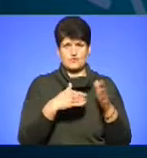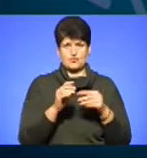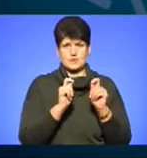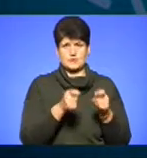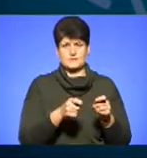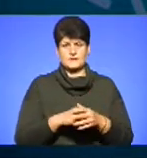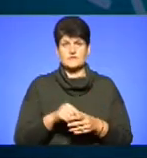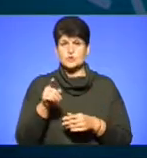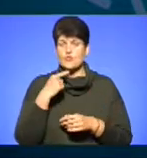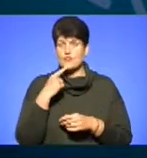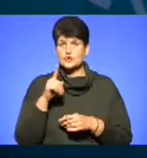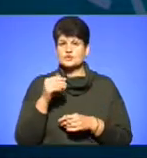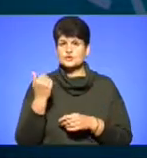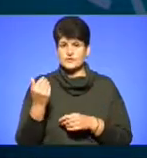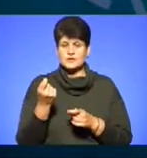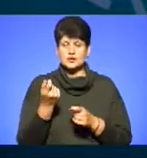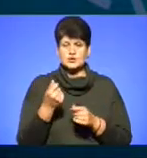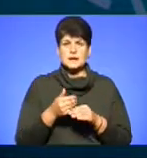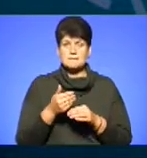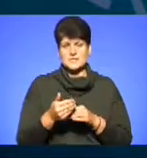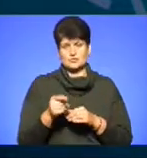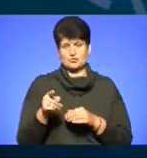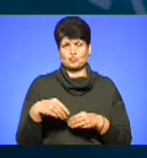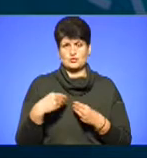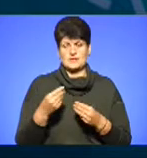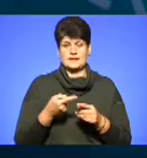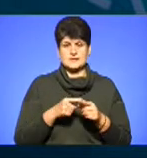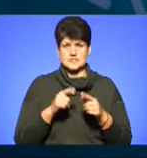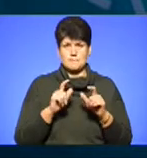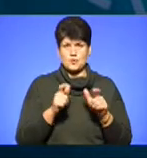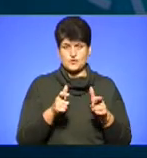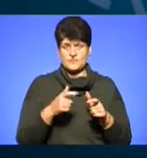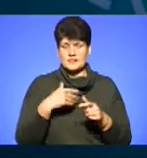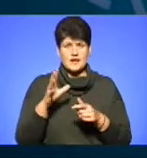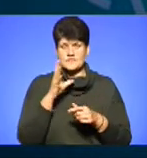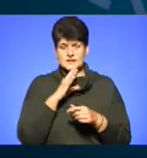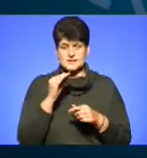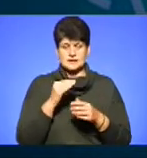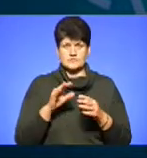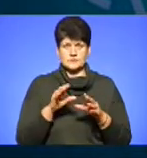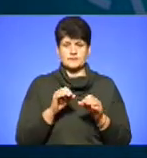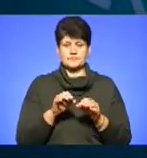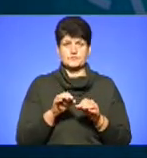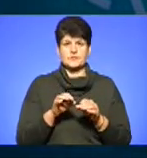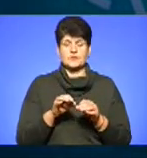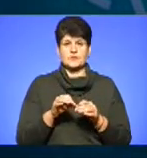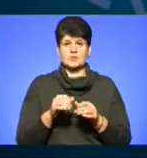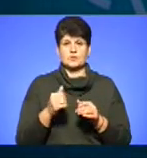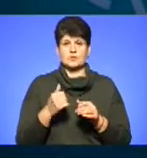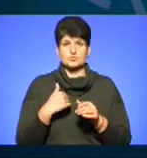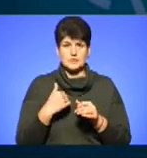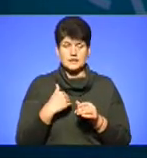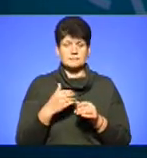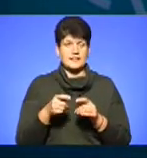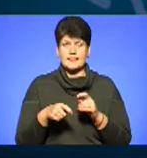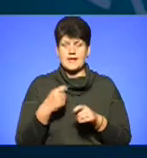Він каже, що ви трохи запізно йому вручили це повідомлення і він не встиг всі міри. Ми не